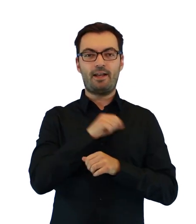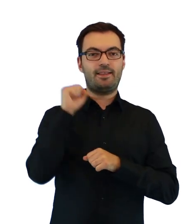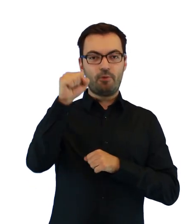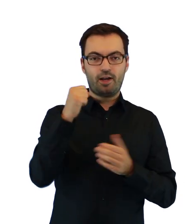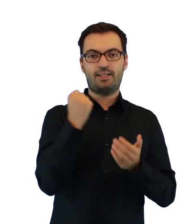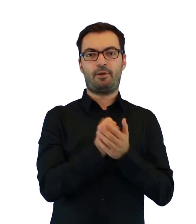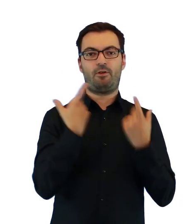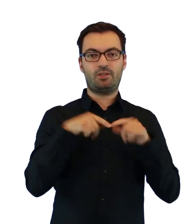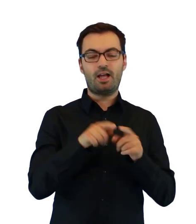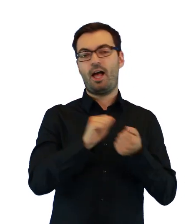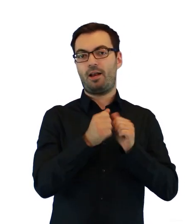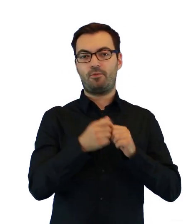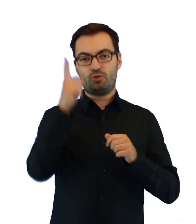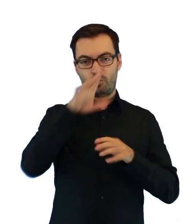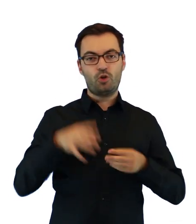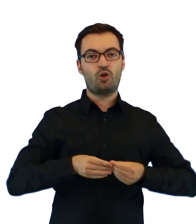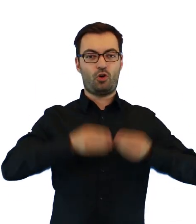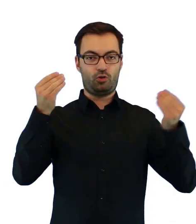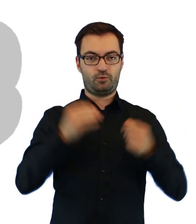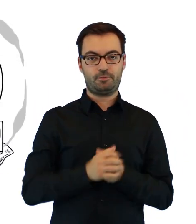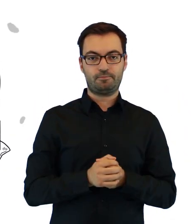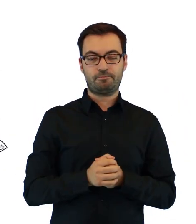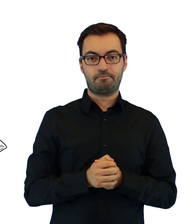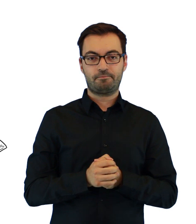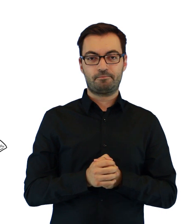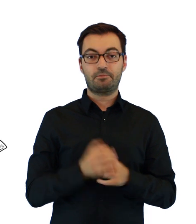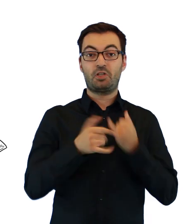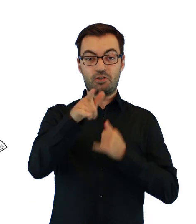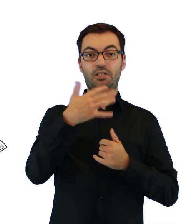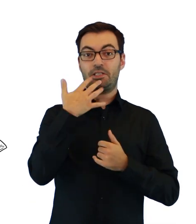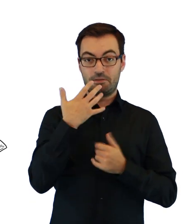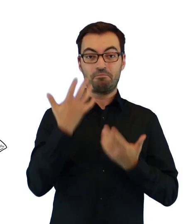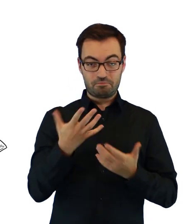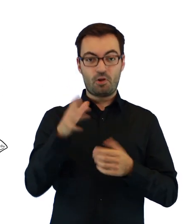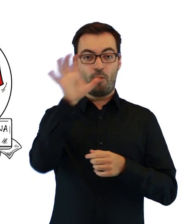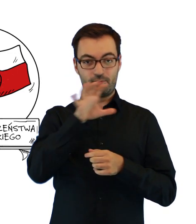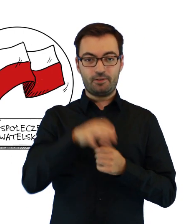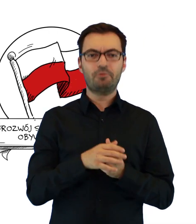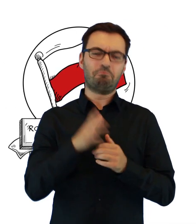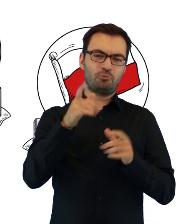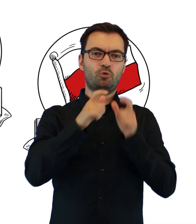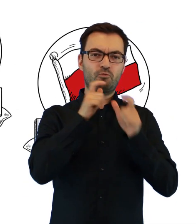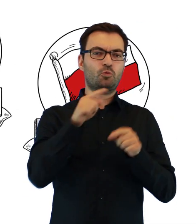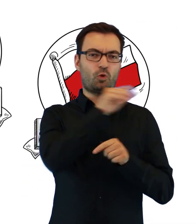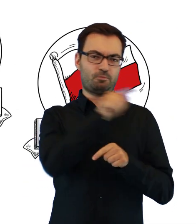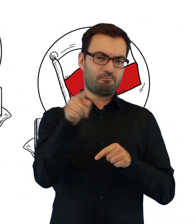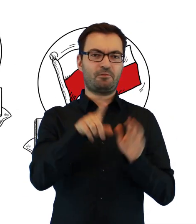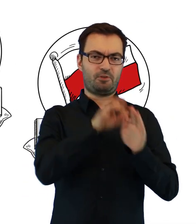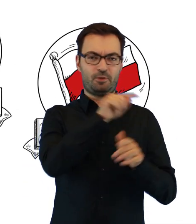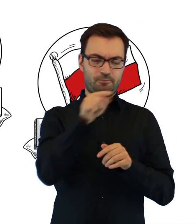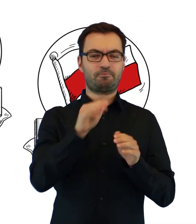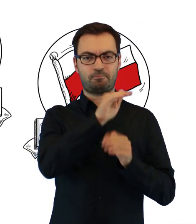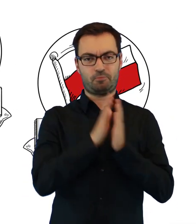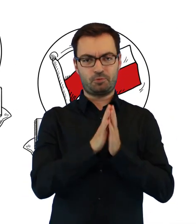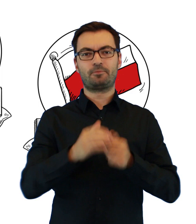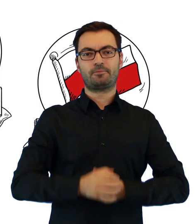demokrację, prawa obywatelskie lub rozwój społeczeństwa obywatelskiego. Jeśli chcesz zostać obserwatorem społecznym, zgłoś się